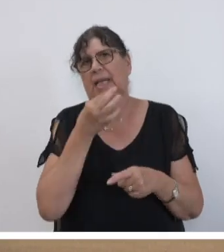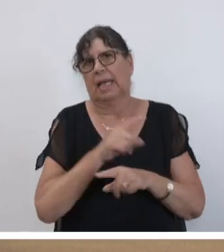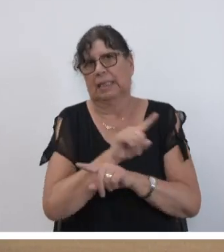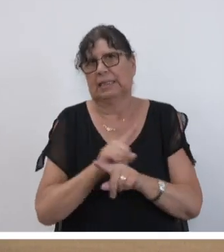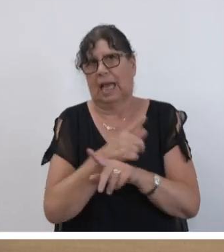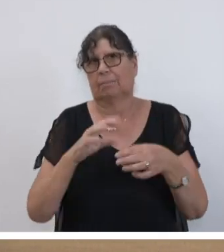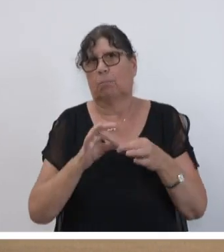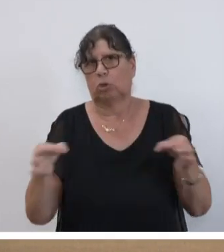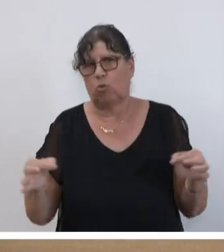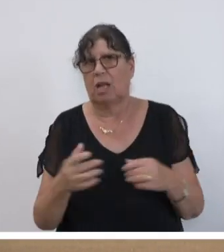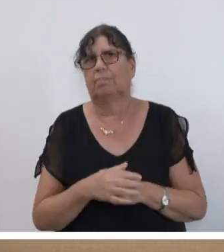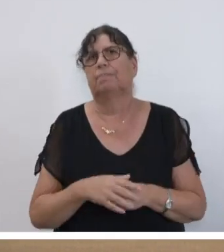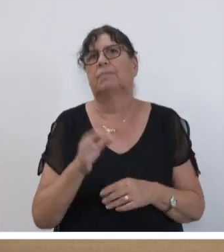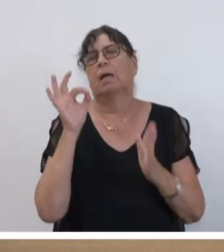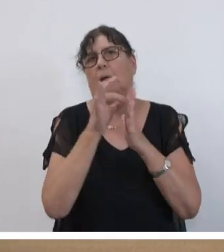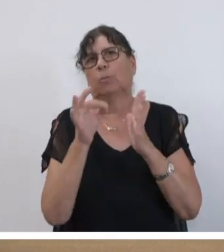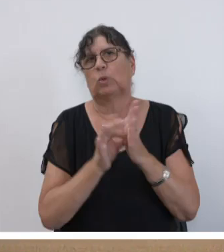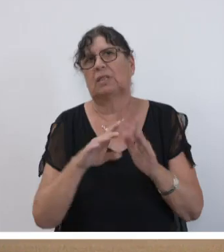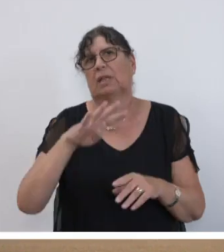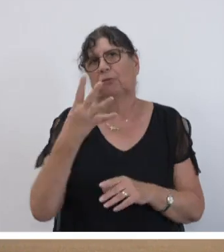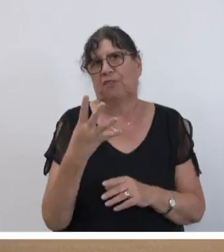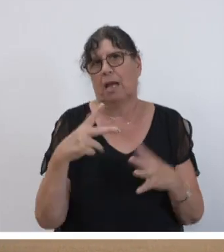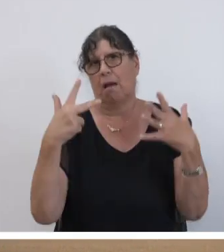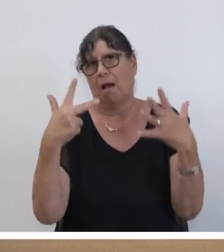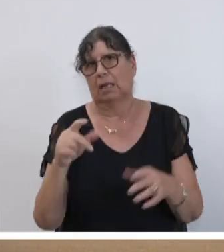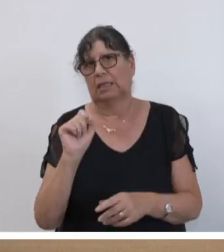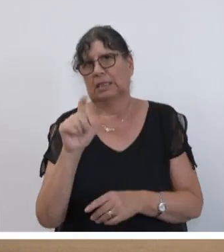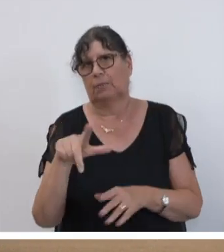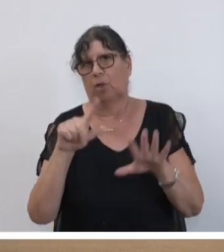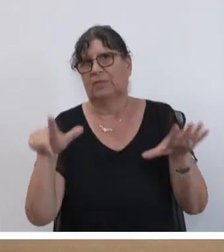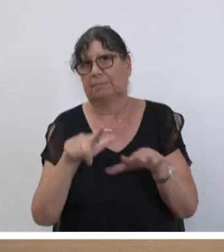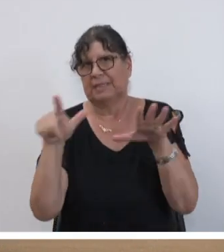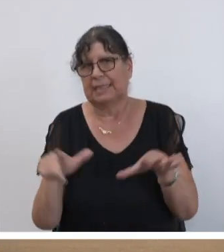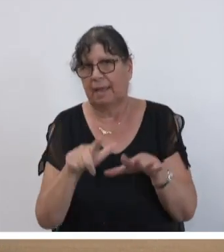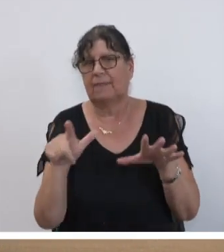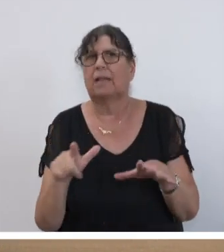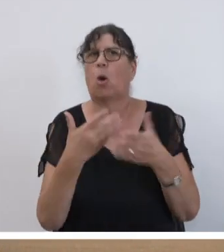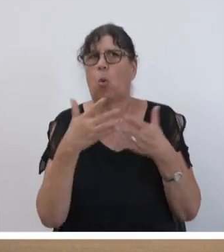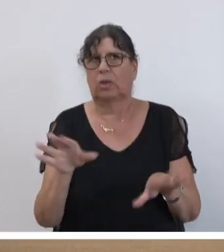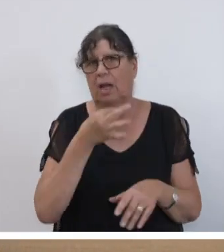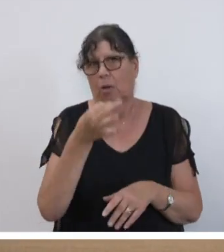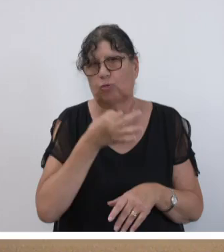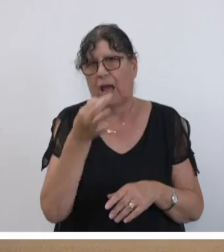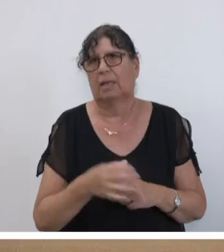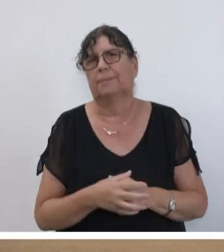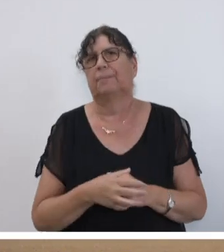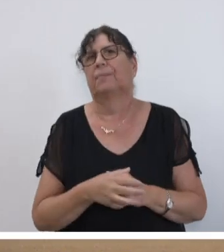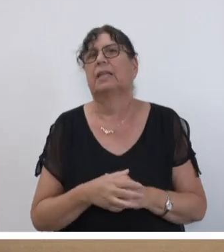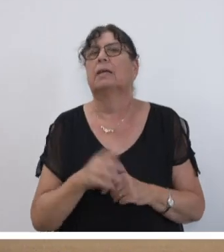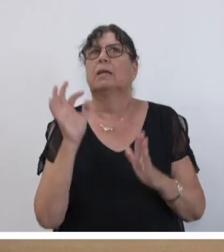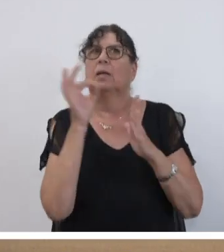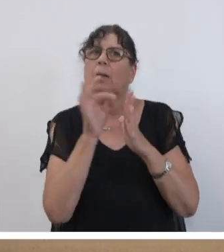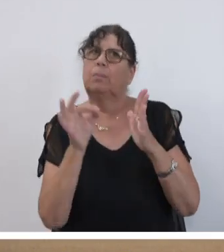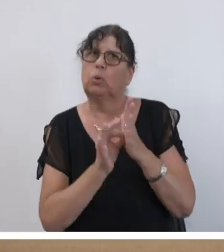beraten. Die Tagesordnungspunkte 4, 8, 12 und 17 finden ohne Aussprache statt. Die